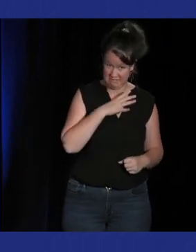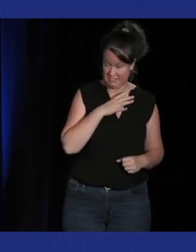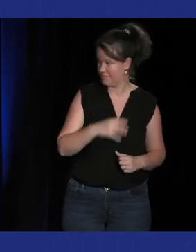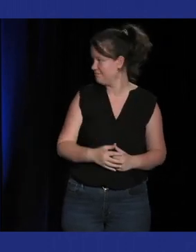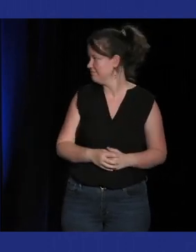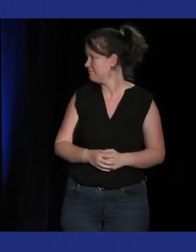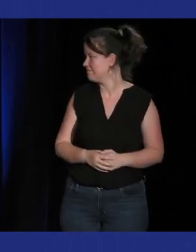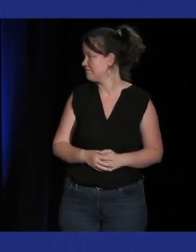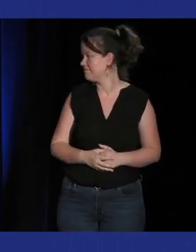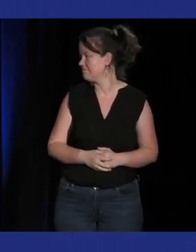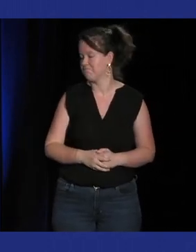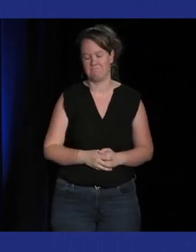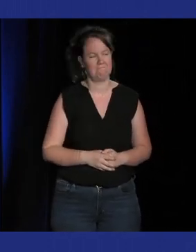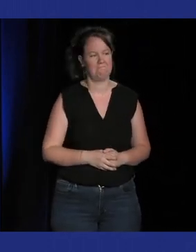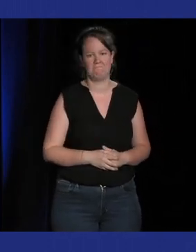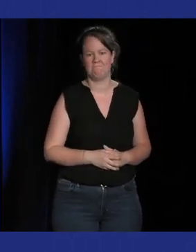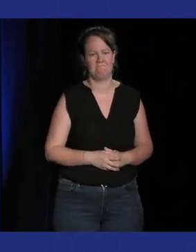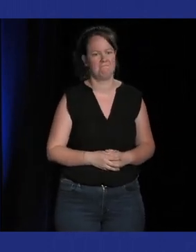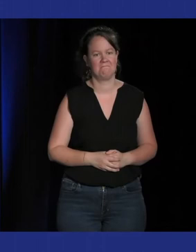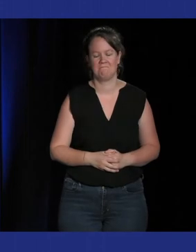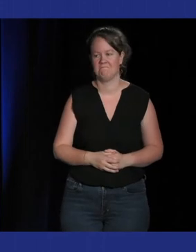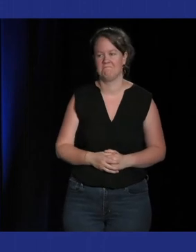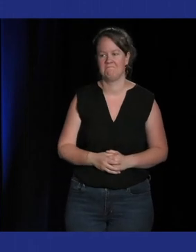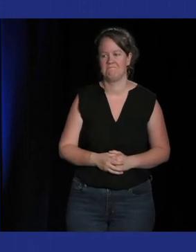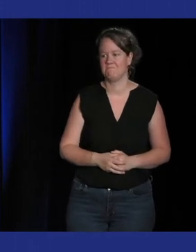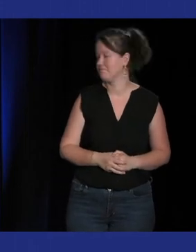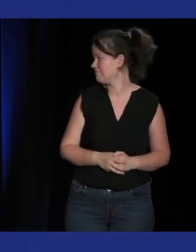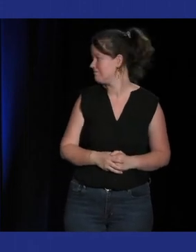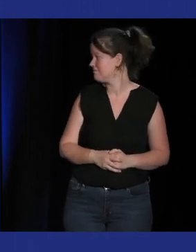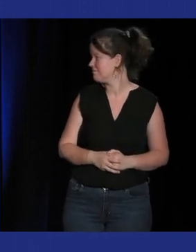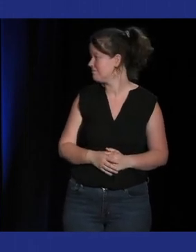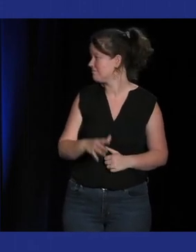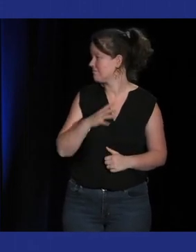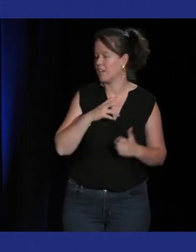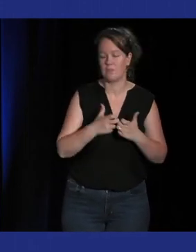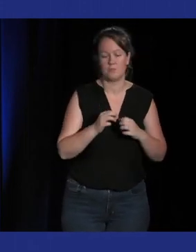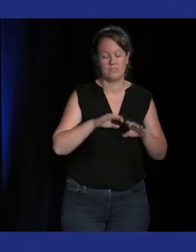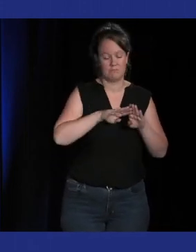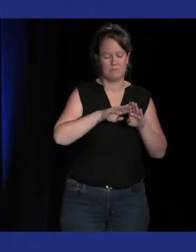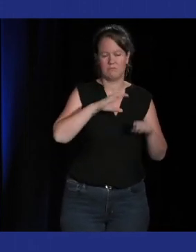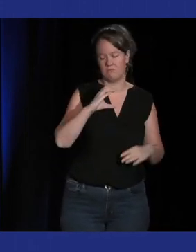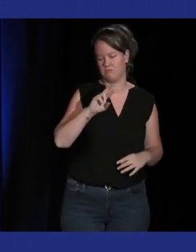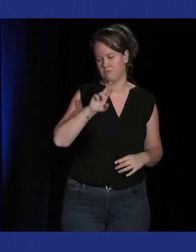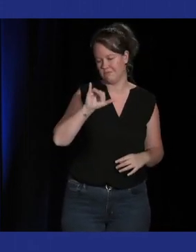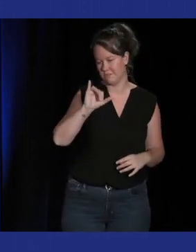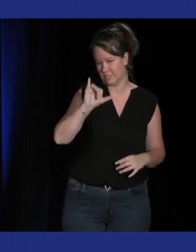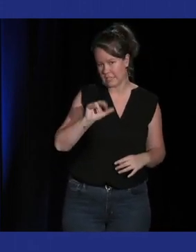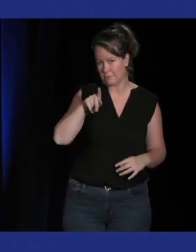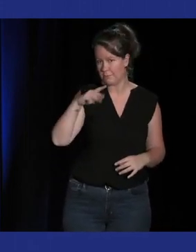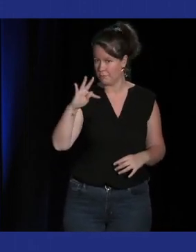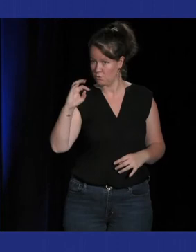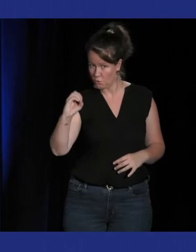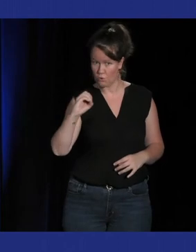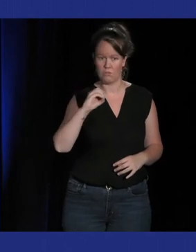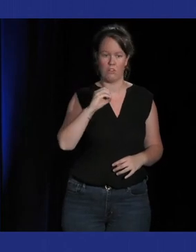Merde c'est le rythme pur du coup parce que sinon oui j'allais dire Crypto's in the Cancer c'est le parfait exemple mais c'est quand même très basé sur le rythme sur